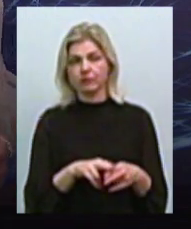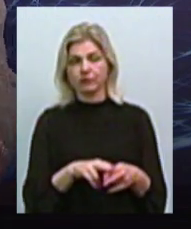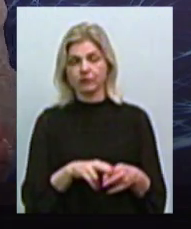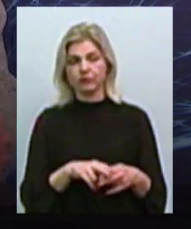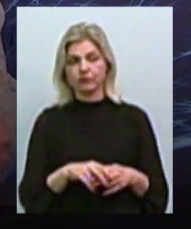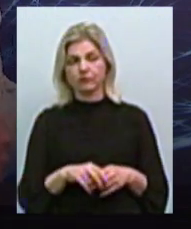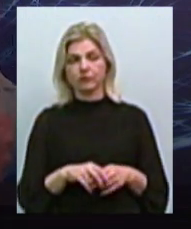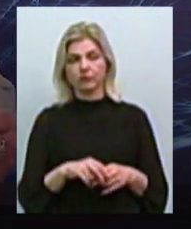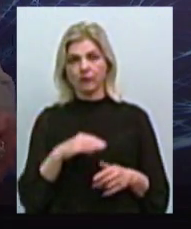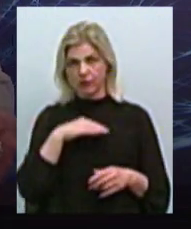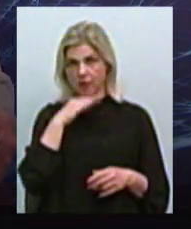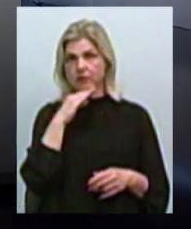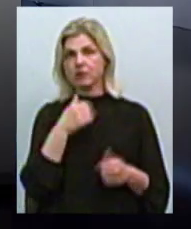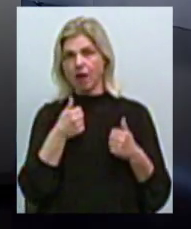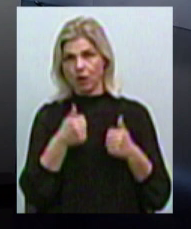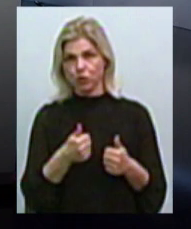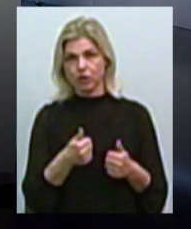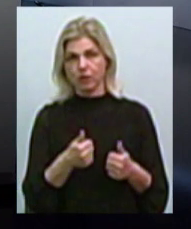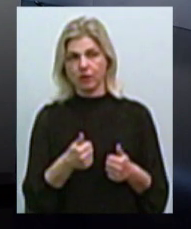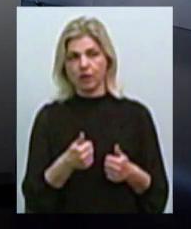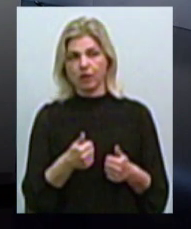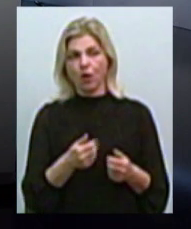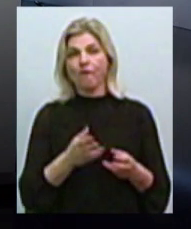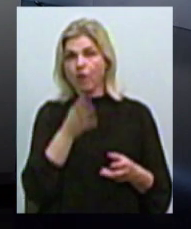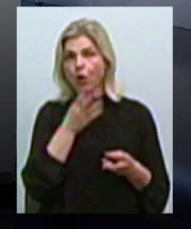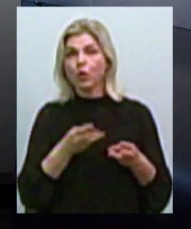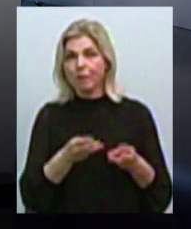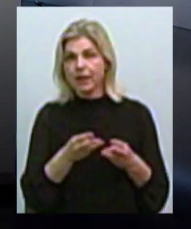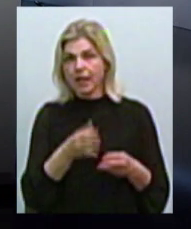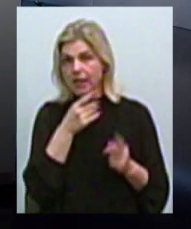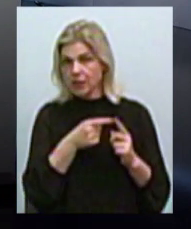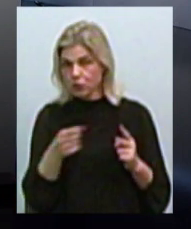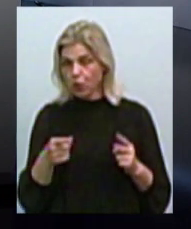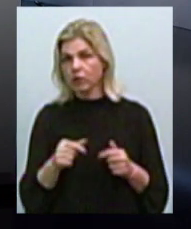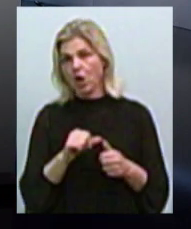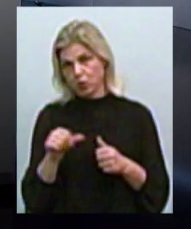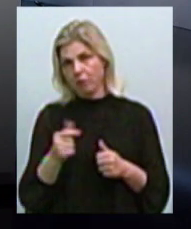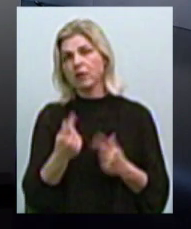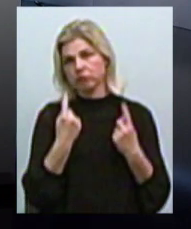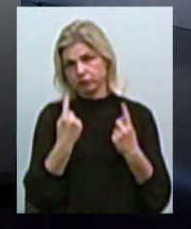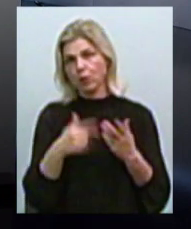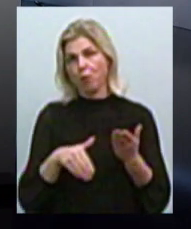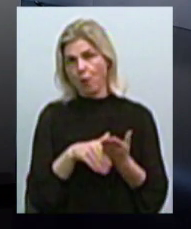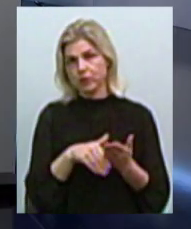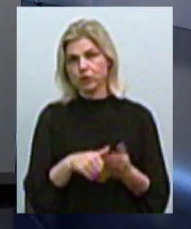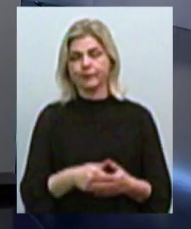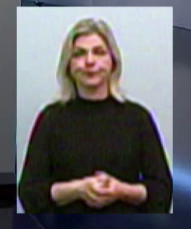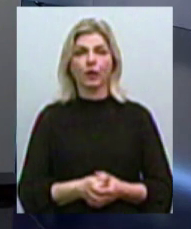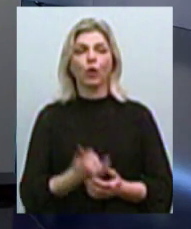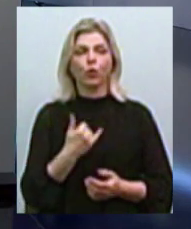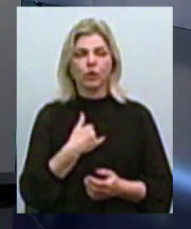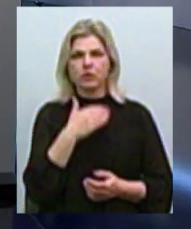достаточно хорошая такая вот в отопительный сезон особенно помощь. У нас много